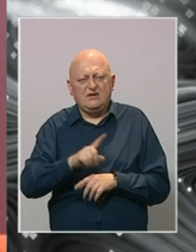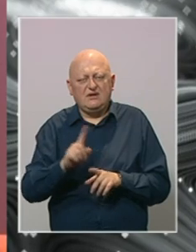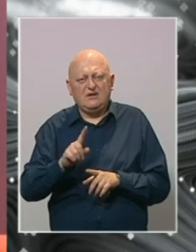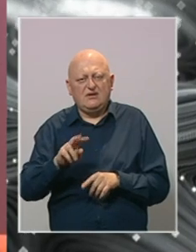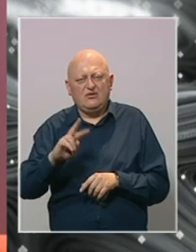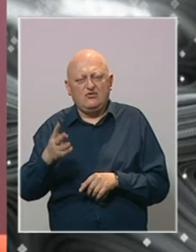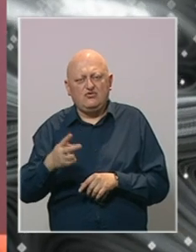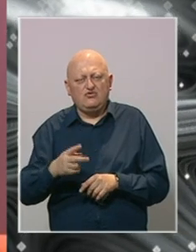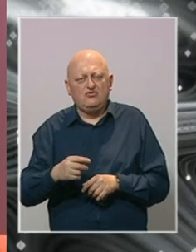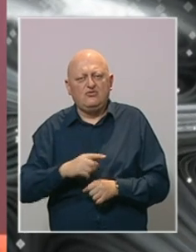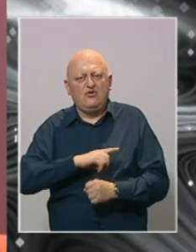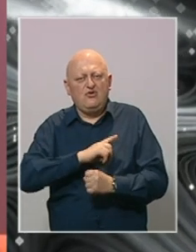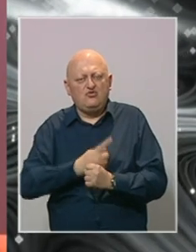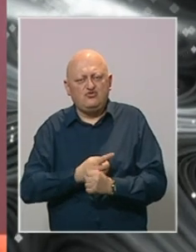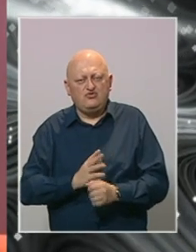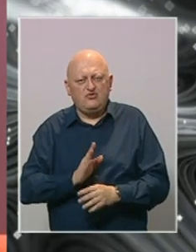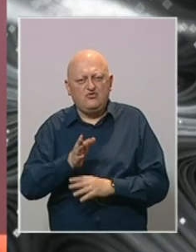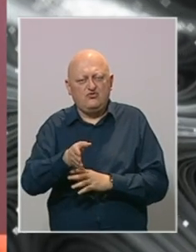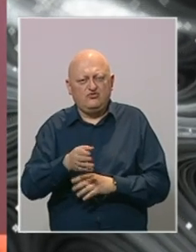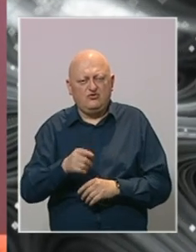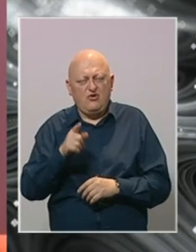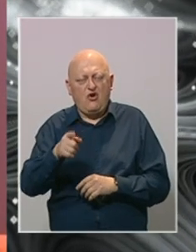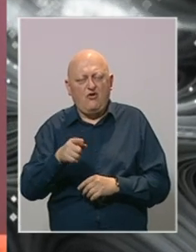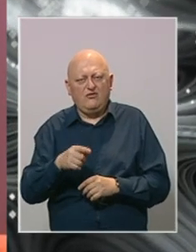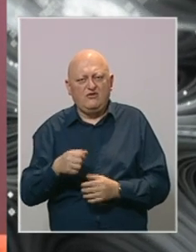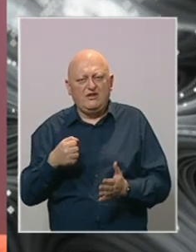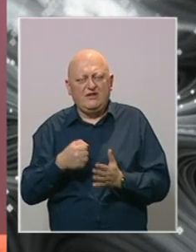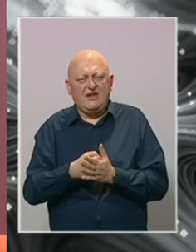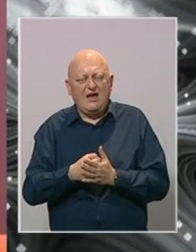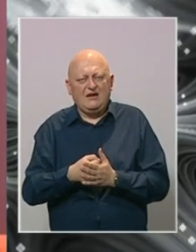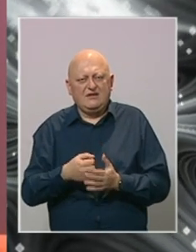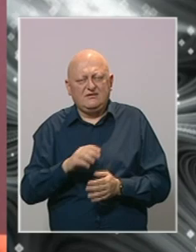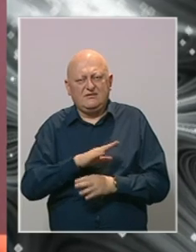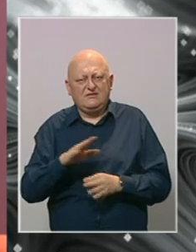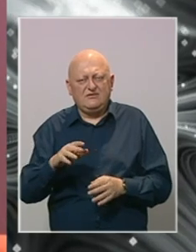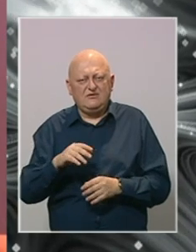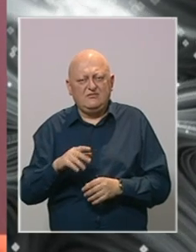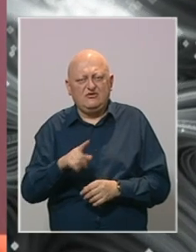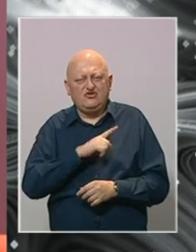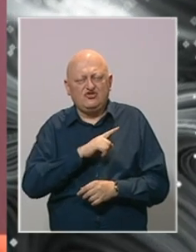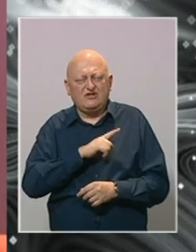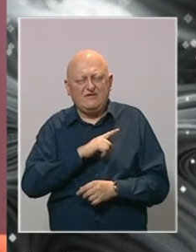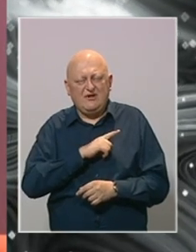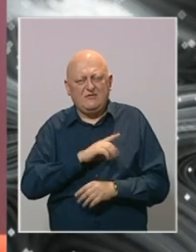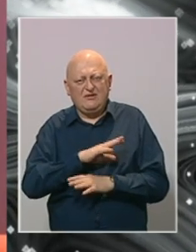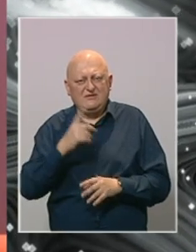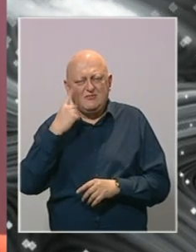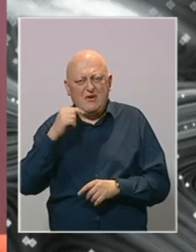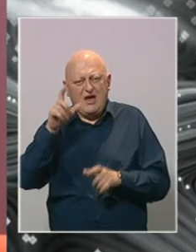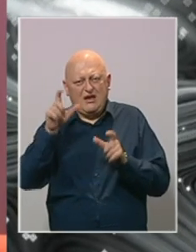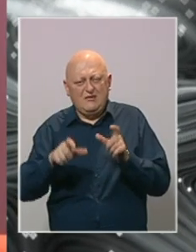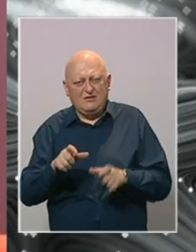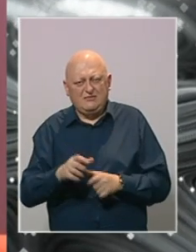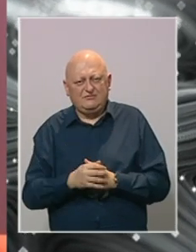niko drugi nije usudio otići. Ovo je nagrada posvećena svim žrtvama i svim majkama.